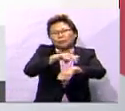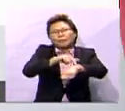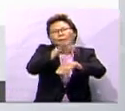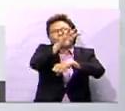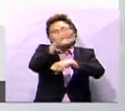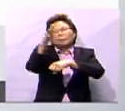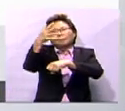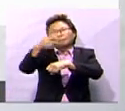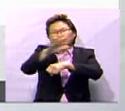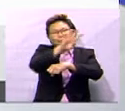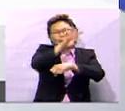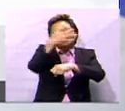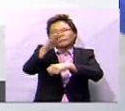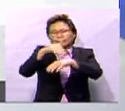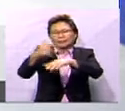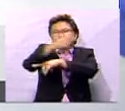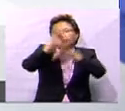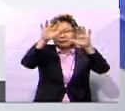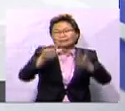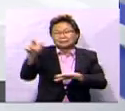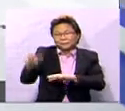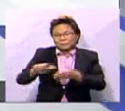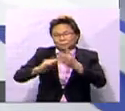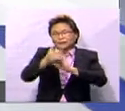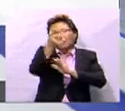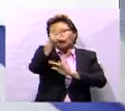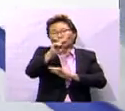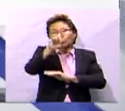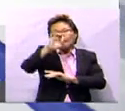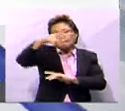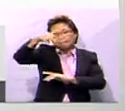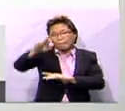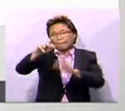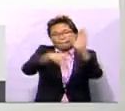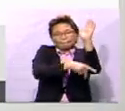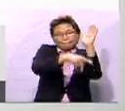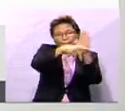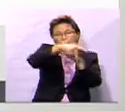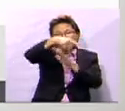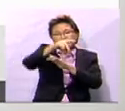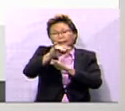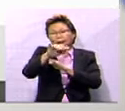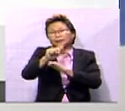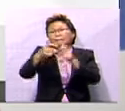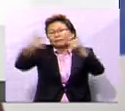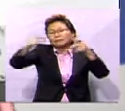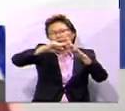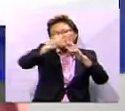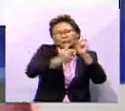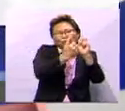4.15 pagi ahad lepas. Olirham yang menjadi adun lepar dalam Parlimen Paya Besar sejak 2008.